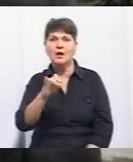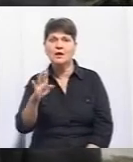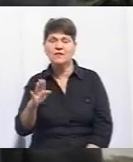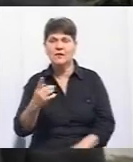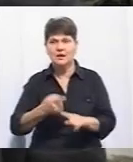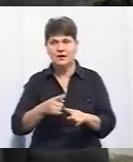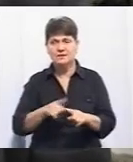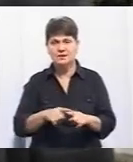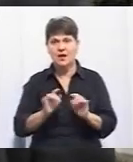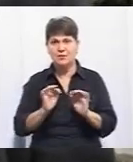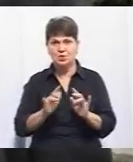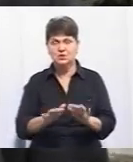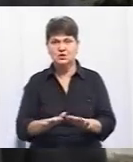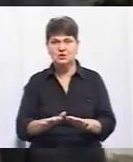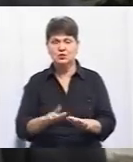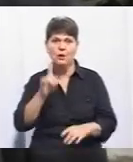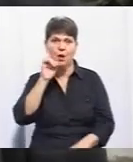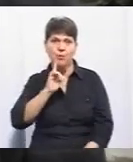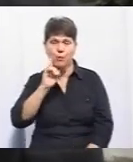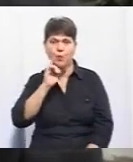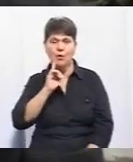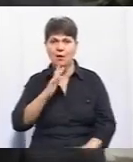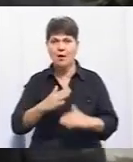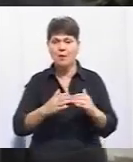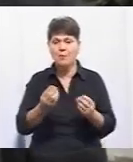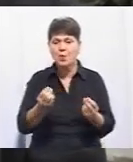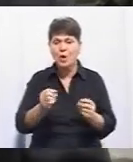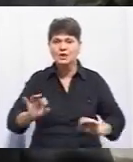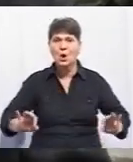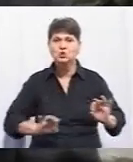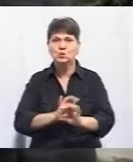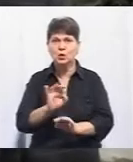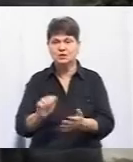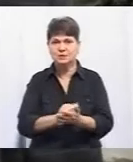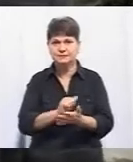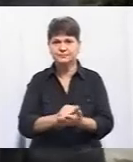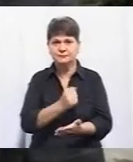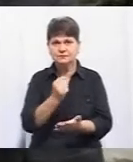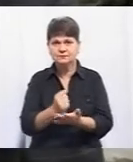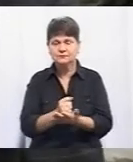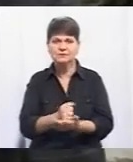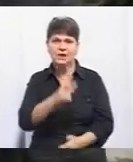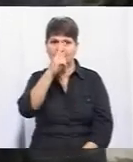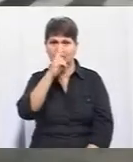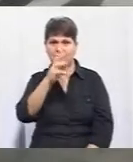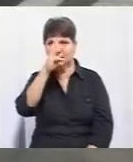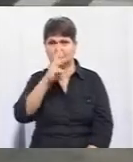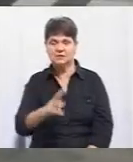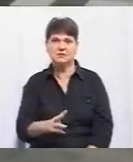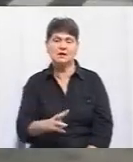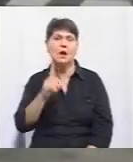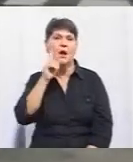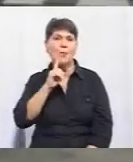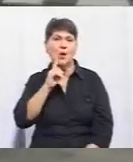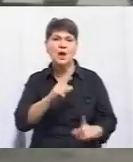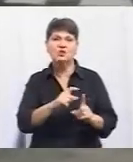Це процедура, поки проєктно-кошториско пройде затвердження, так далі, то інше. Тобто десь 2-3 місяці. Поки